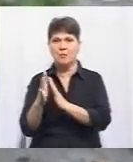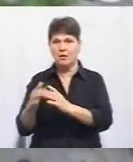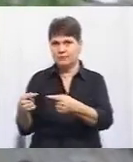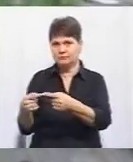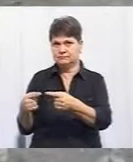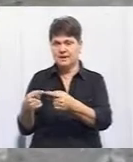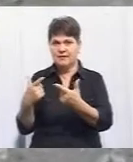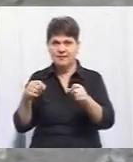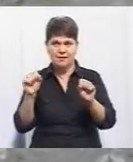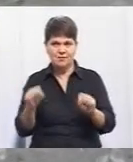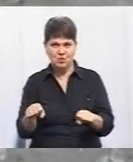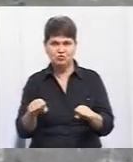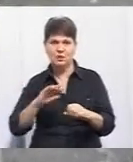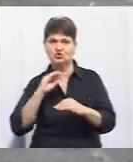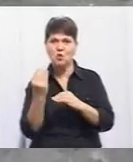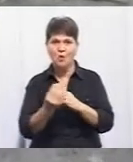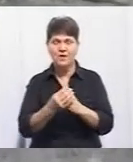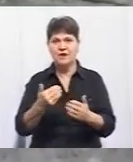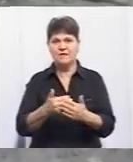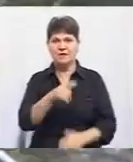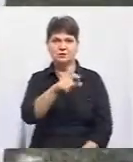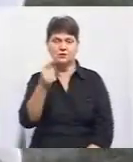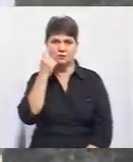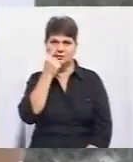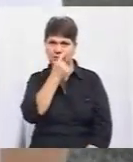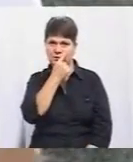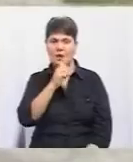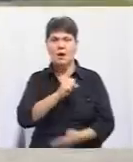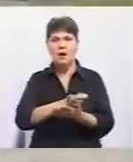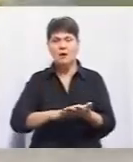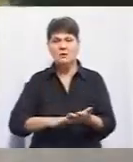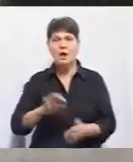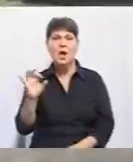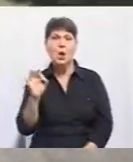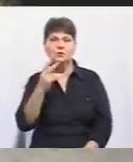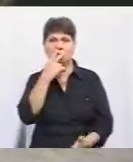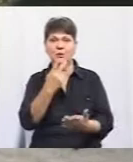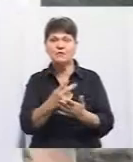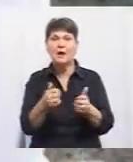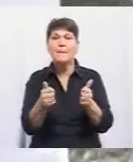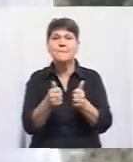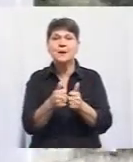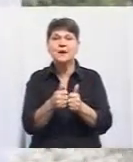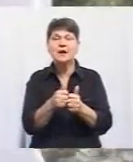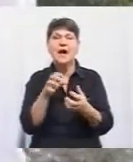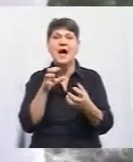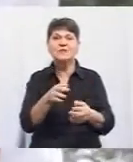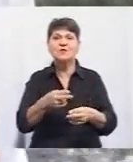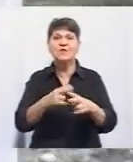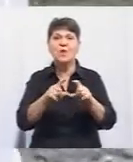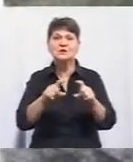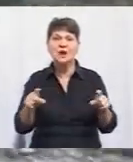де можна сховатися від людських очей. А далі Олександр показує вбиральню біля автовокзалу. Ситуація